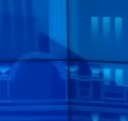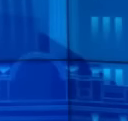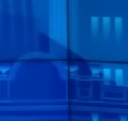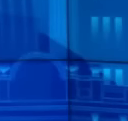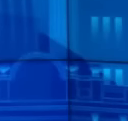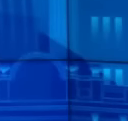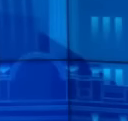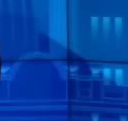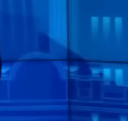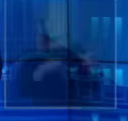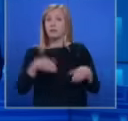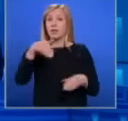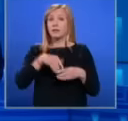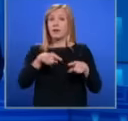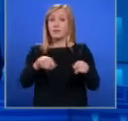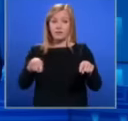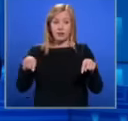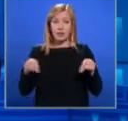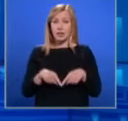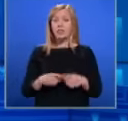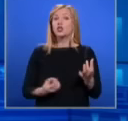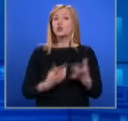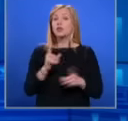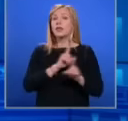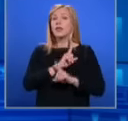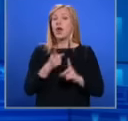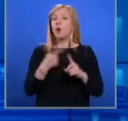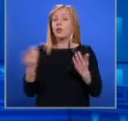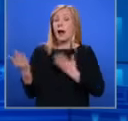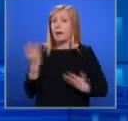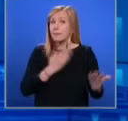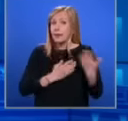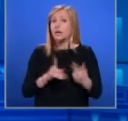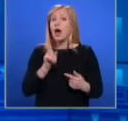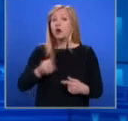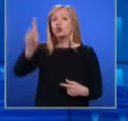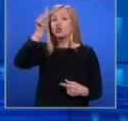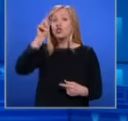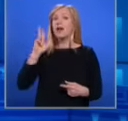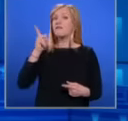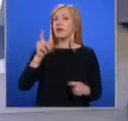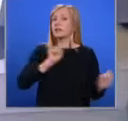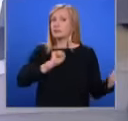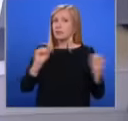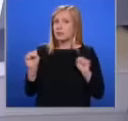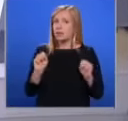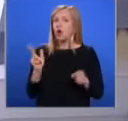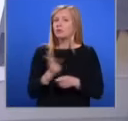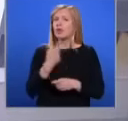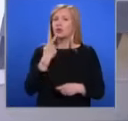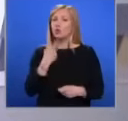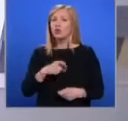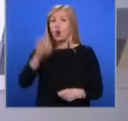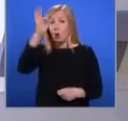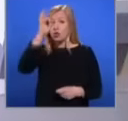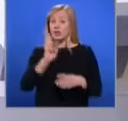С пистолет в клас. Случаят не е от Американско училище, а от столичната Френска гимназия. 18-годишен